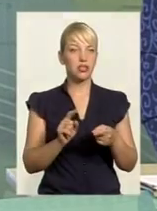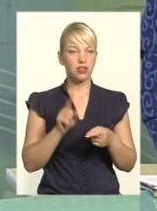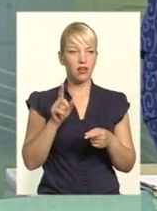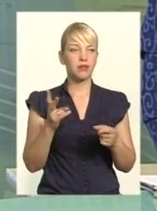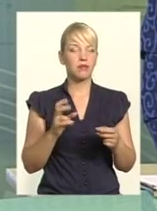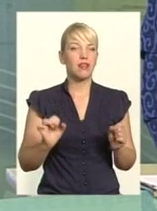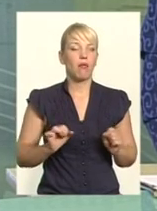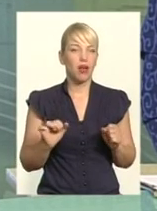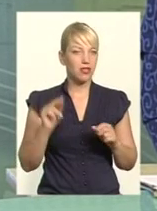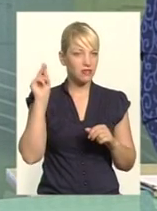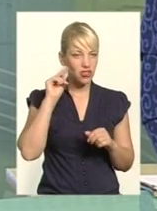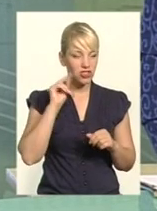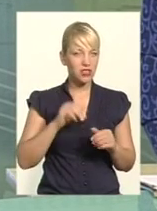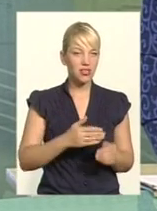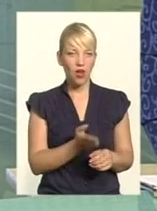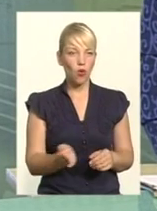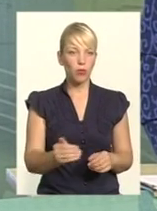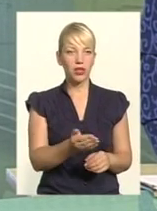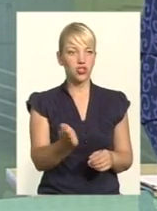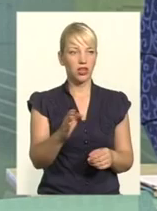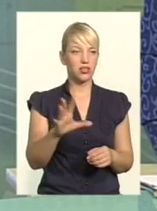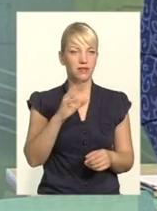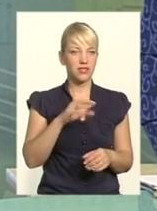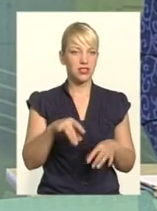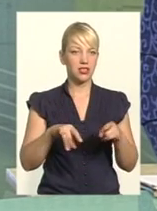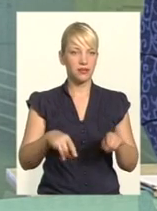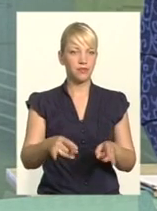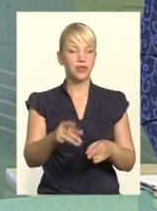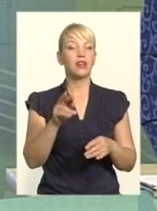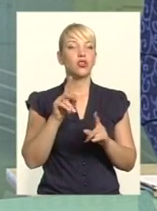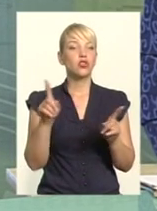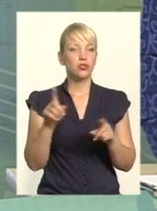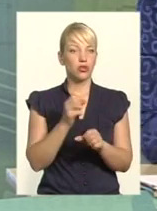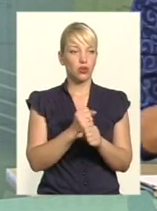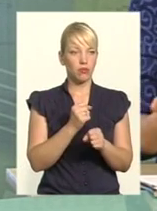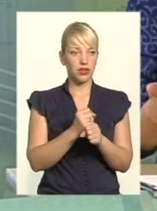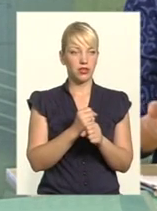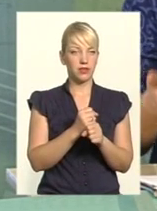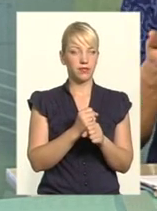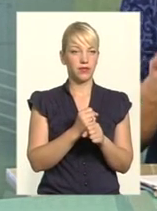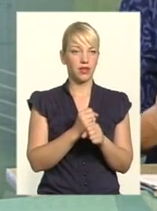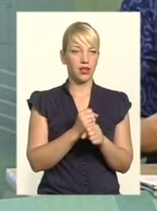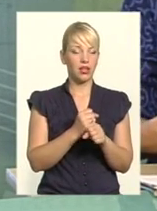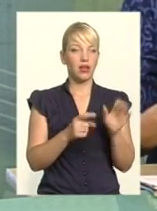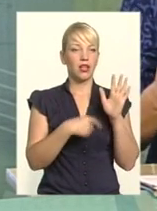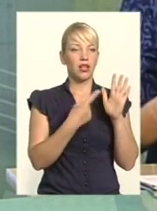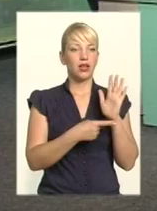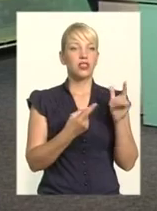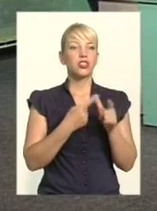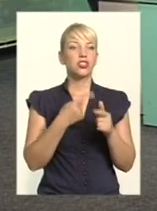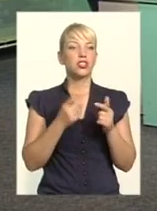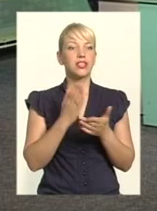вчитися їздити, об'їжджати всі... Що робити? Чи є прописано в законі,